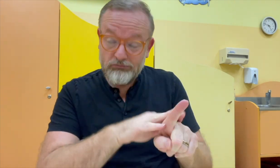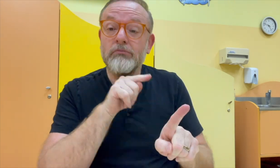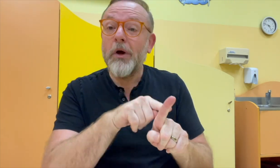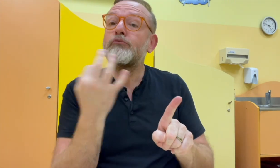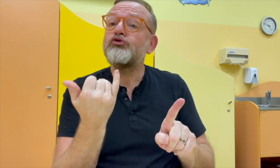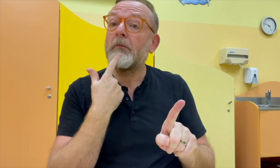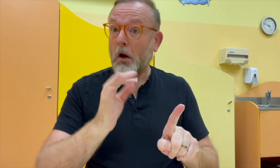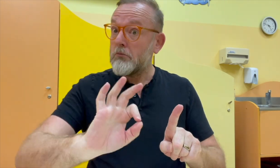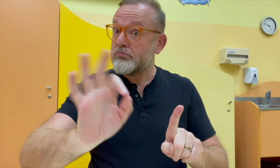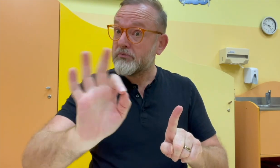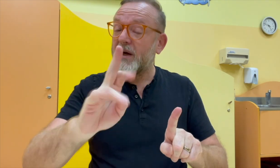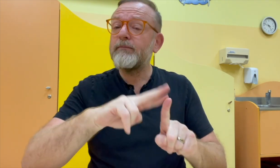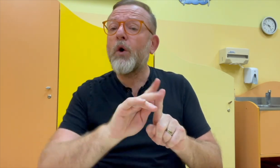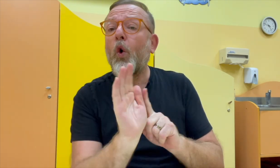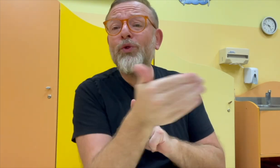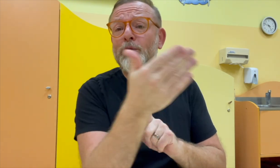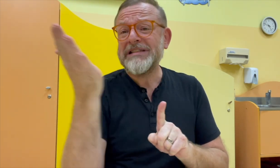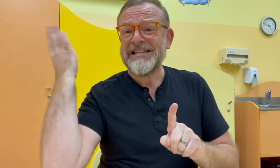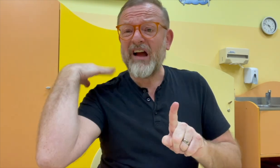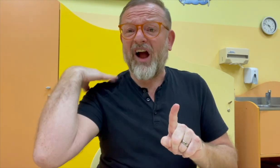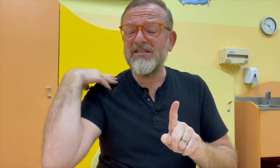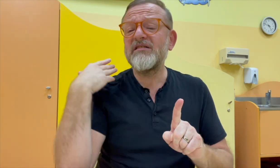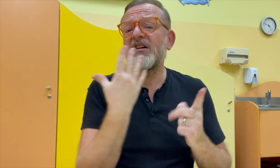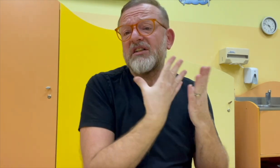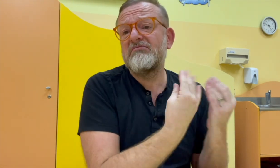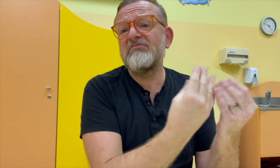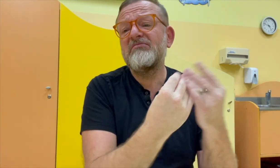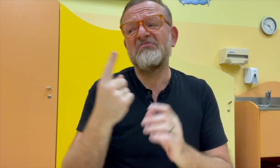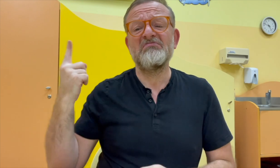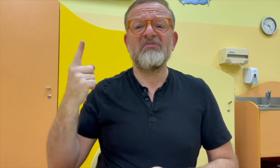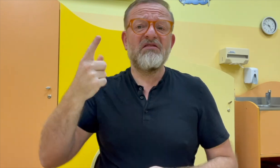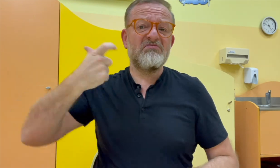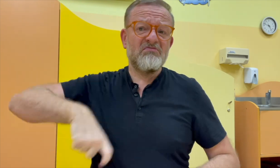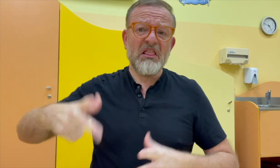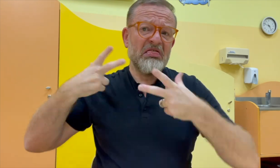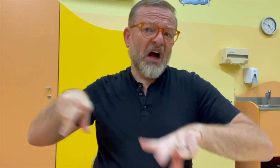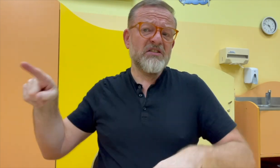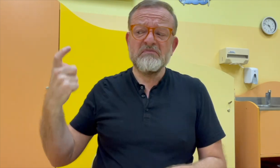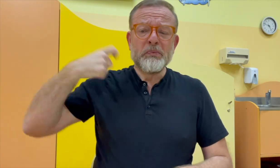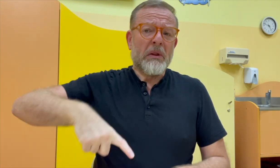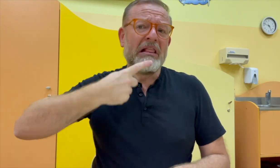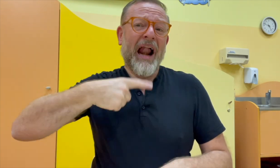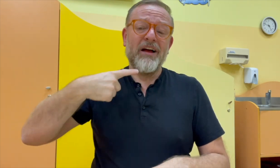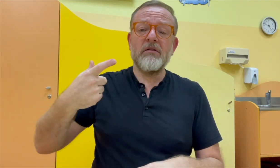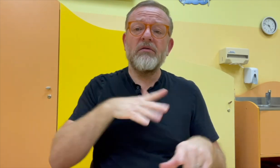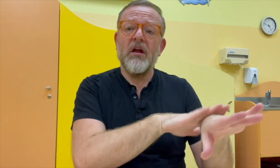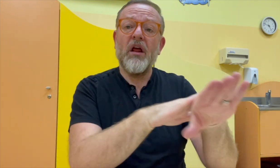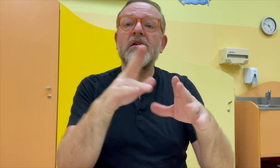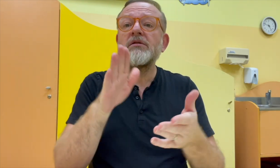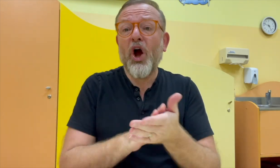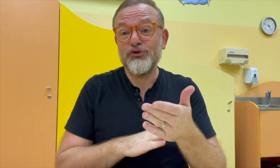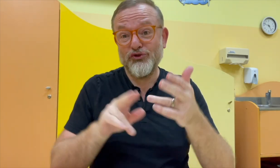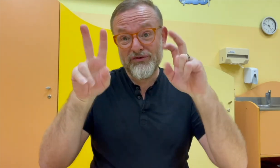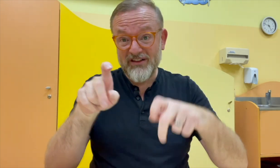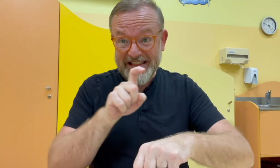problém s tou přímostí u neslyšících. Já jsem kdysi dávno dával zpětnou vásbu své kolegyni, ona mi to odsouhlasila a